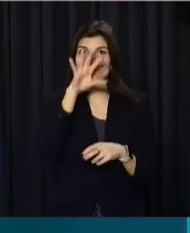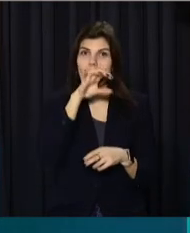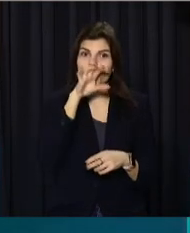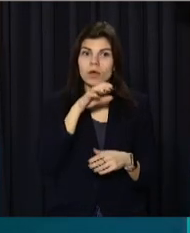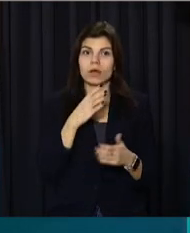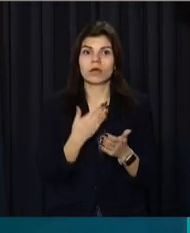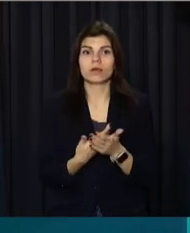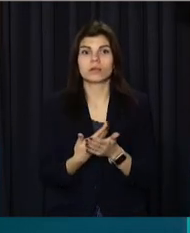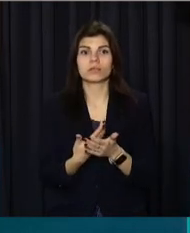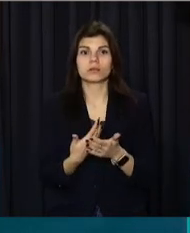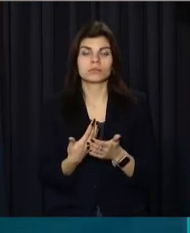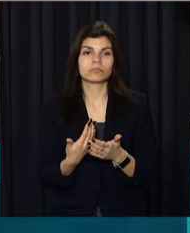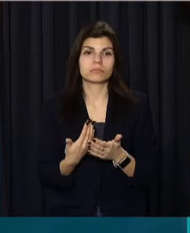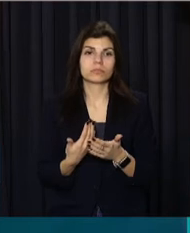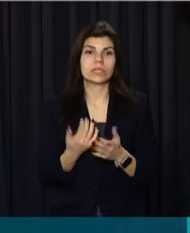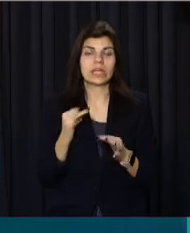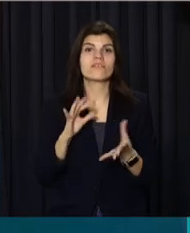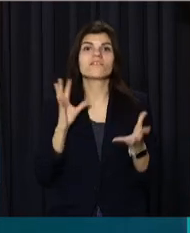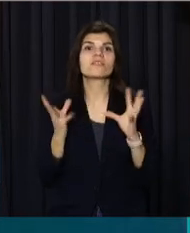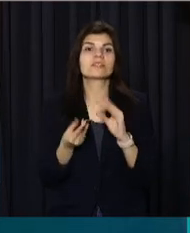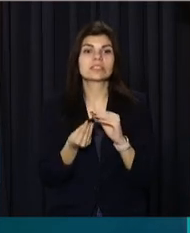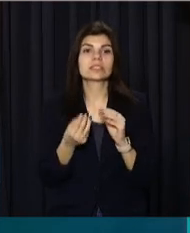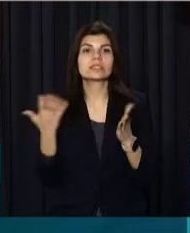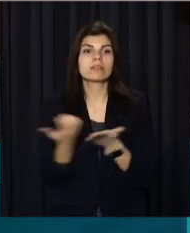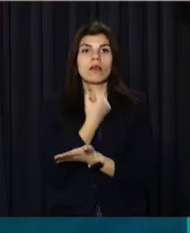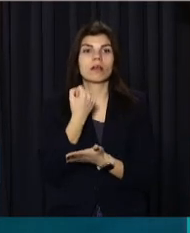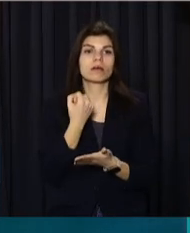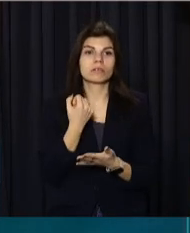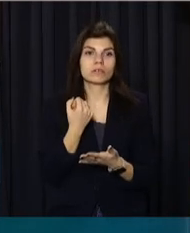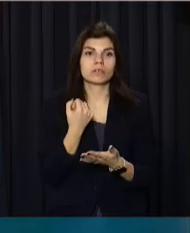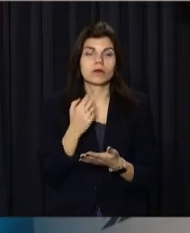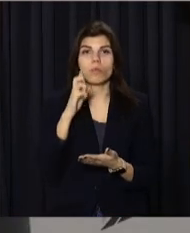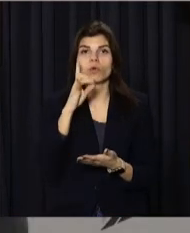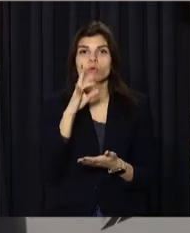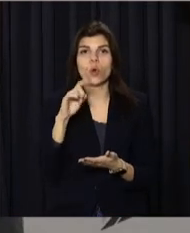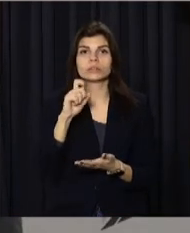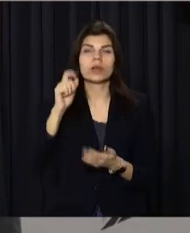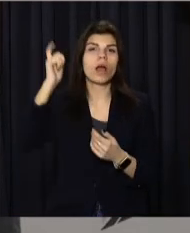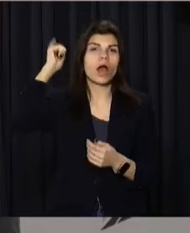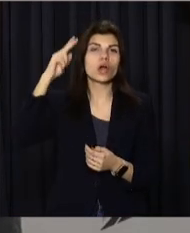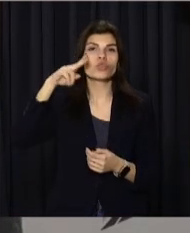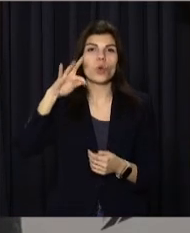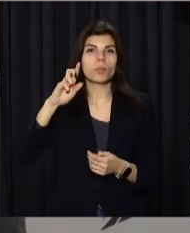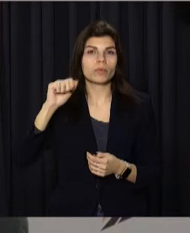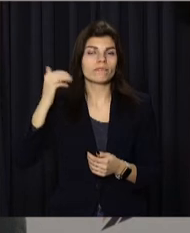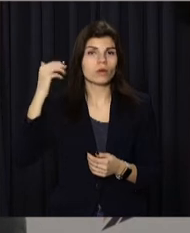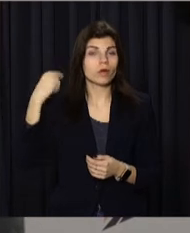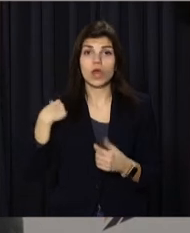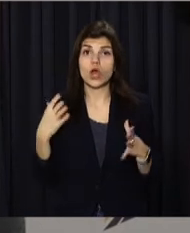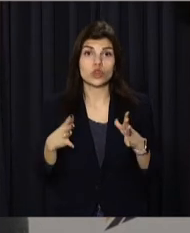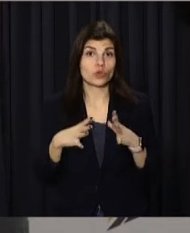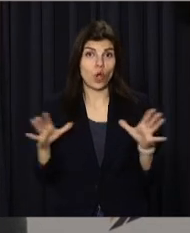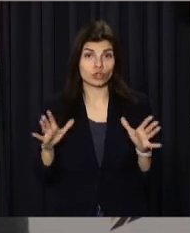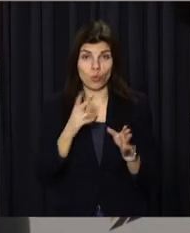і взагалі знахідки бронзової доби, тому що я не очікувала їх